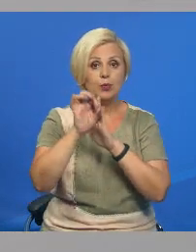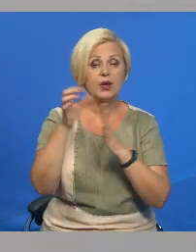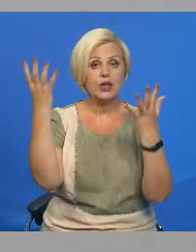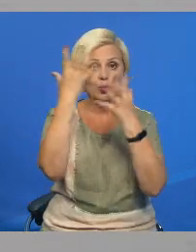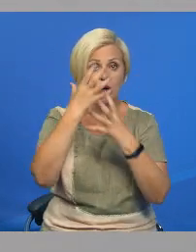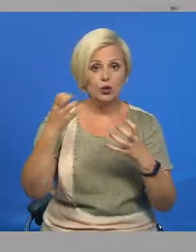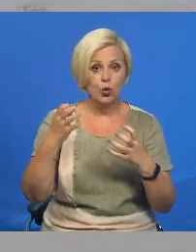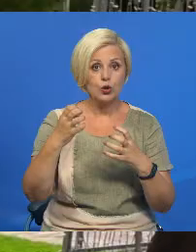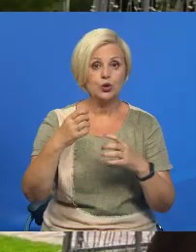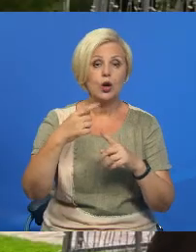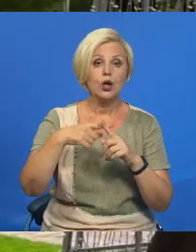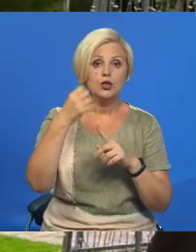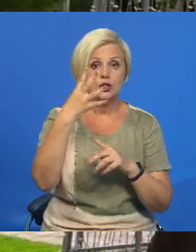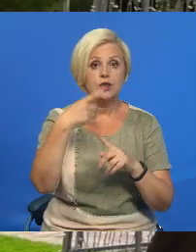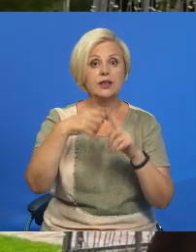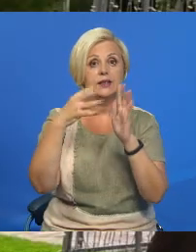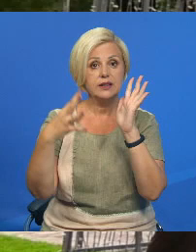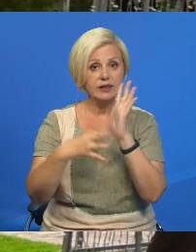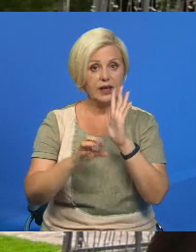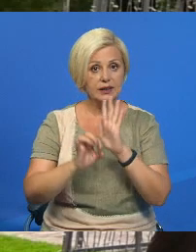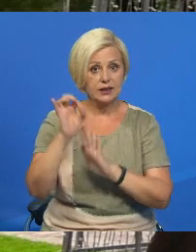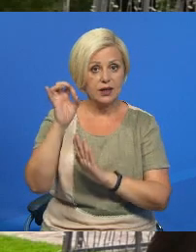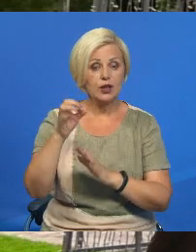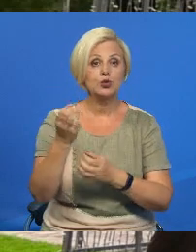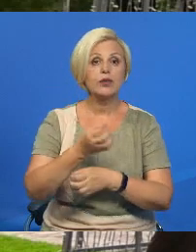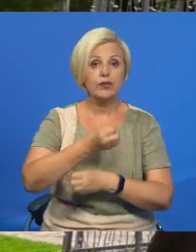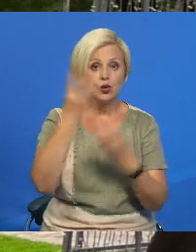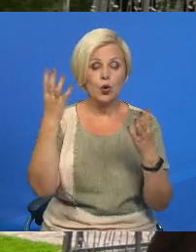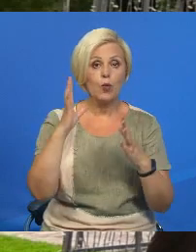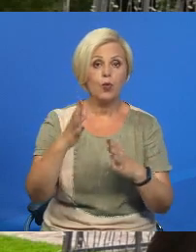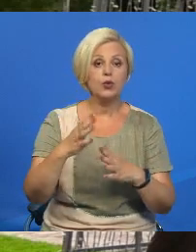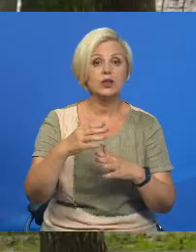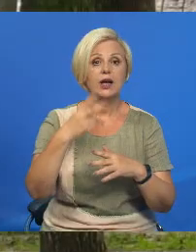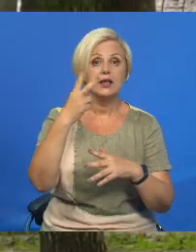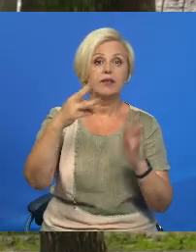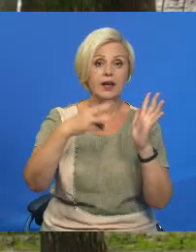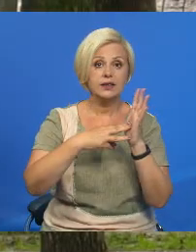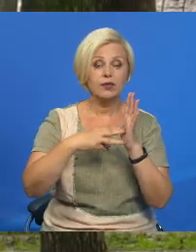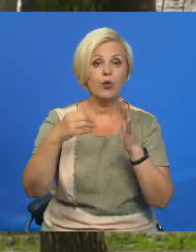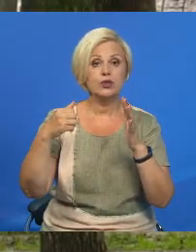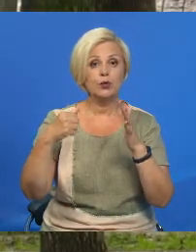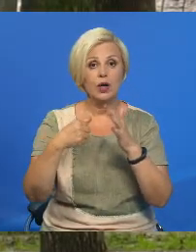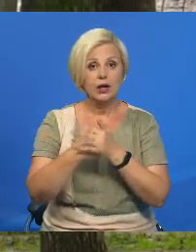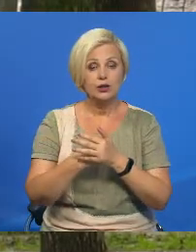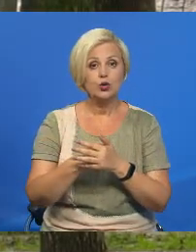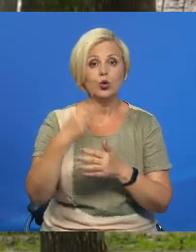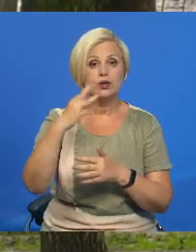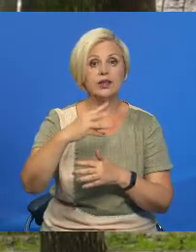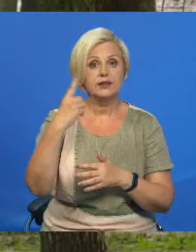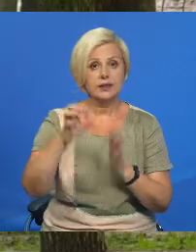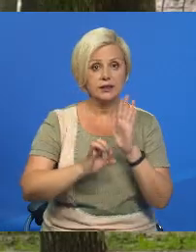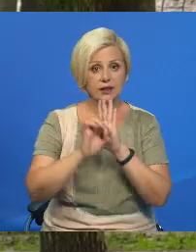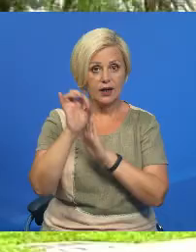ночью в складе 14-19 градусов. Днем будет вагаться от плюс 28 градусов до 31.